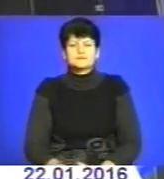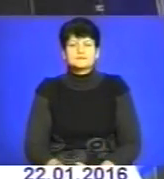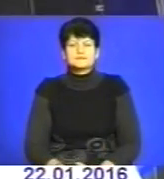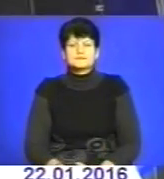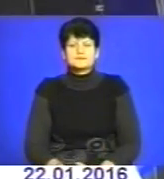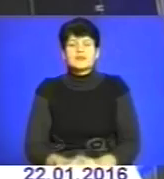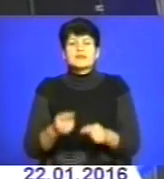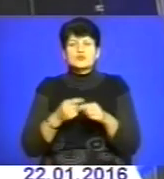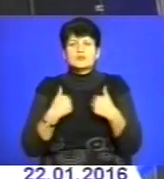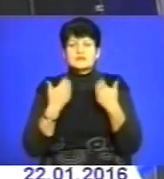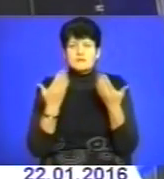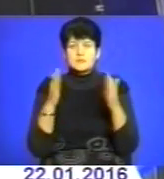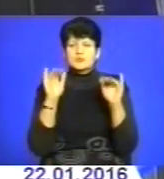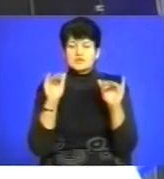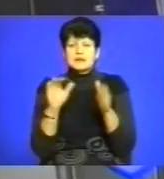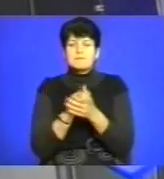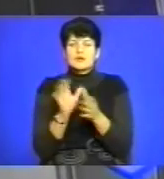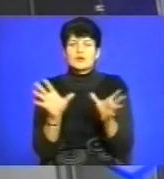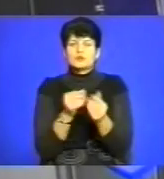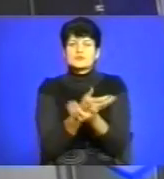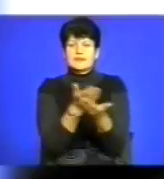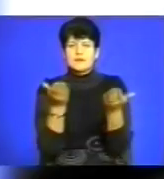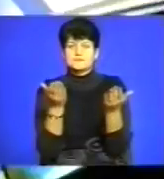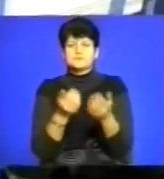На цьому я з вами прощаюся. Миру і єдності нам.